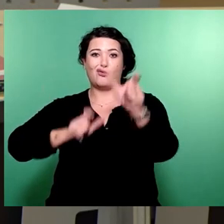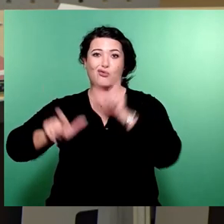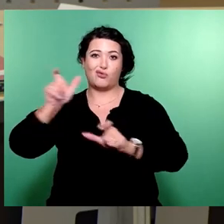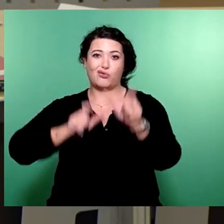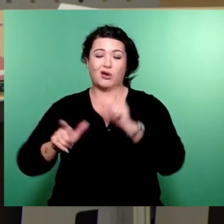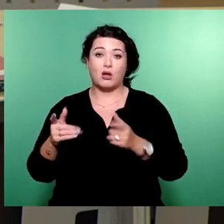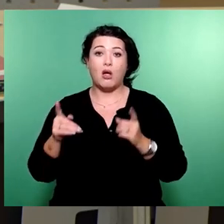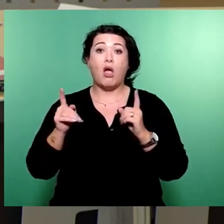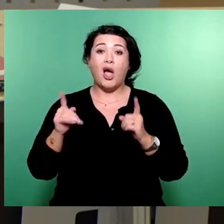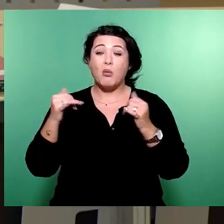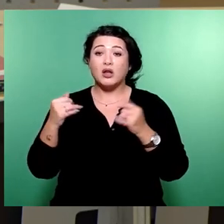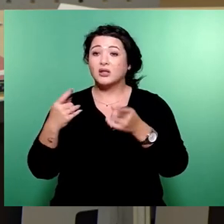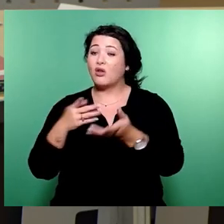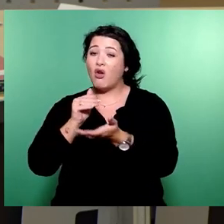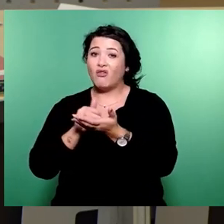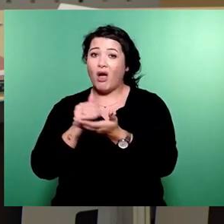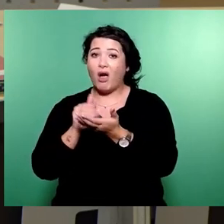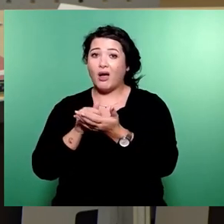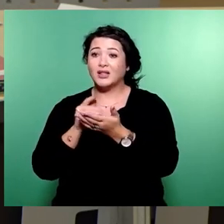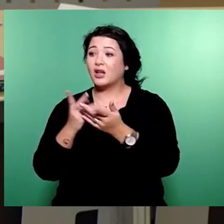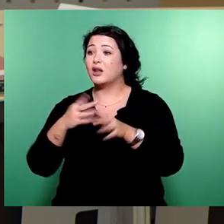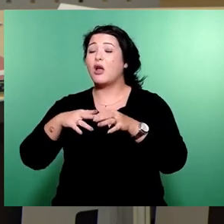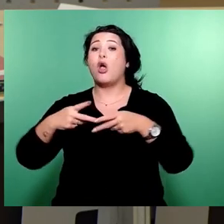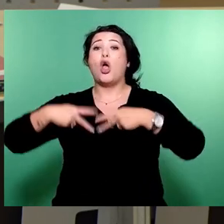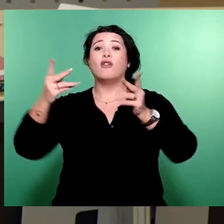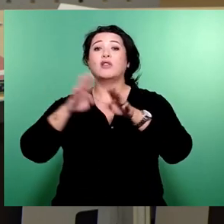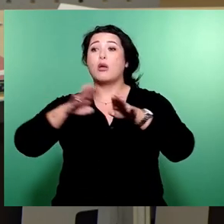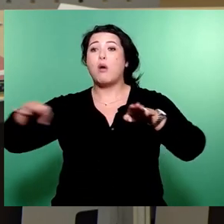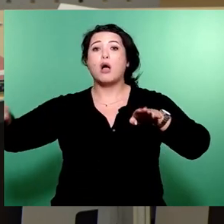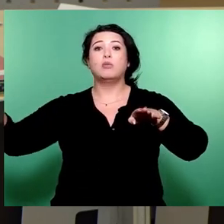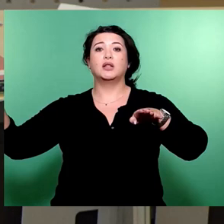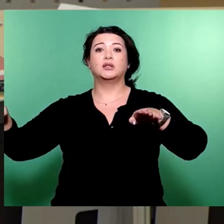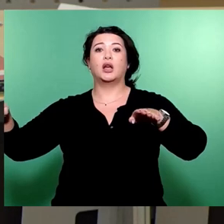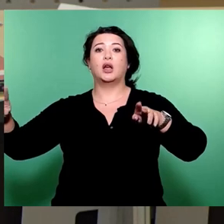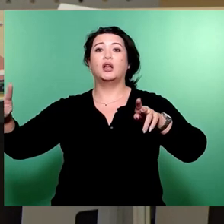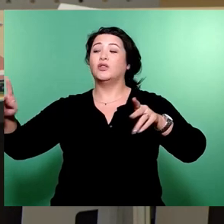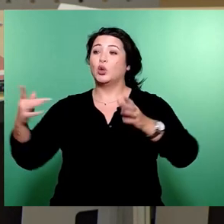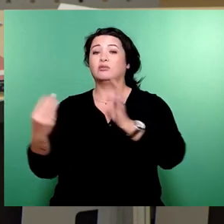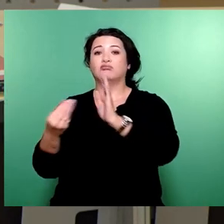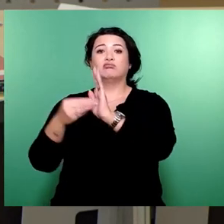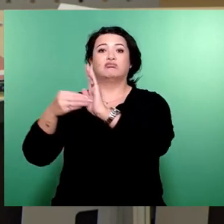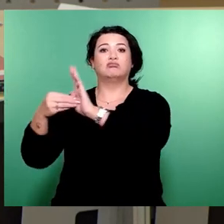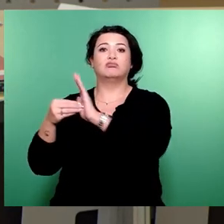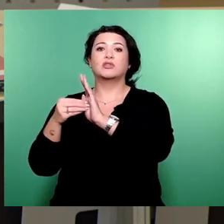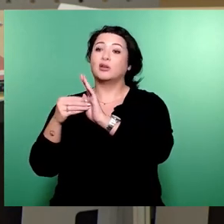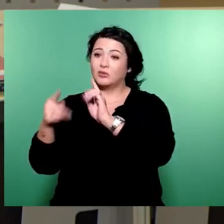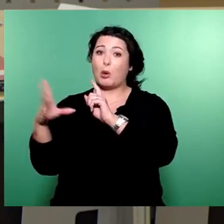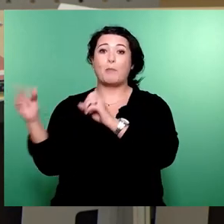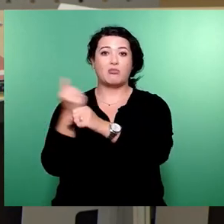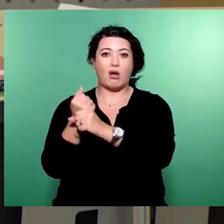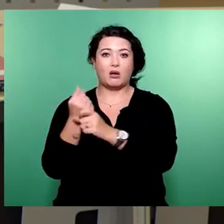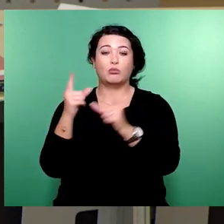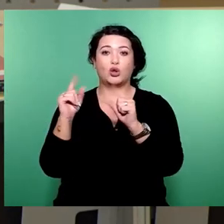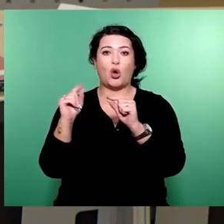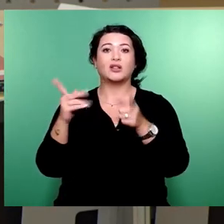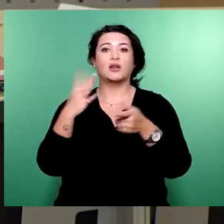weitere Subventionierung öffentlicher Parkplätze für Autofahrer mit. Sie fallen also damit dem OB und dem eigenen Bürgermeister in